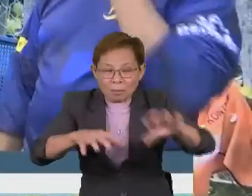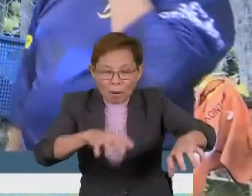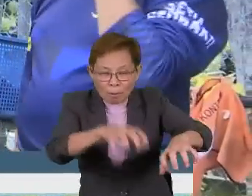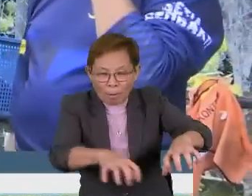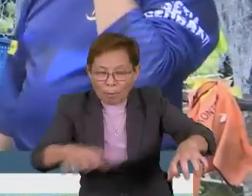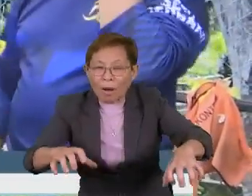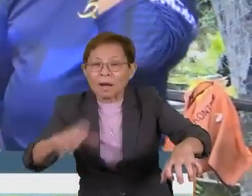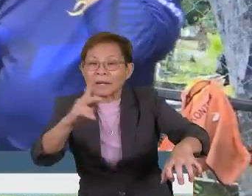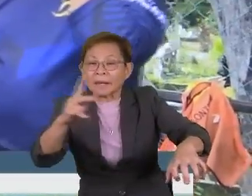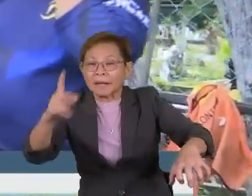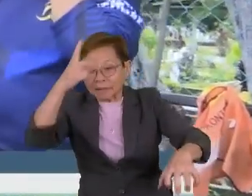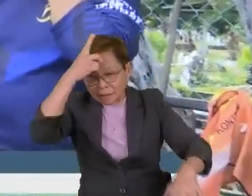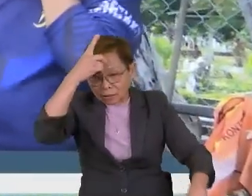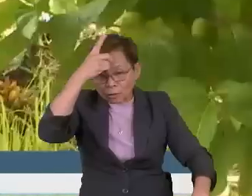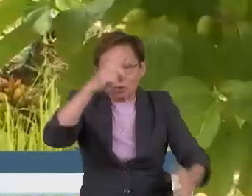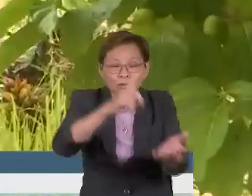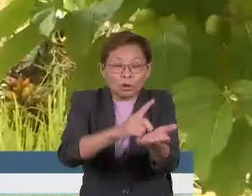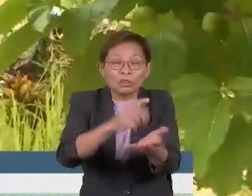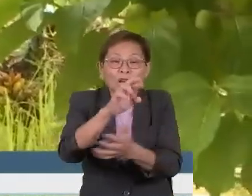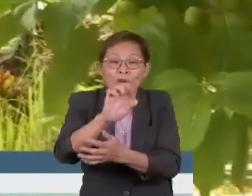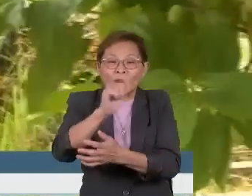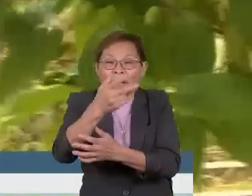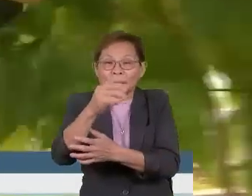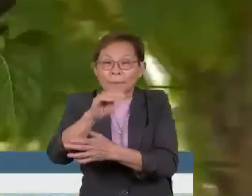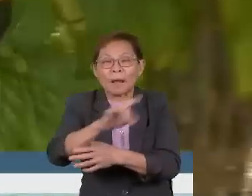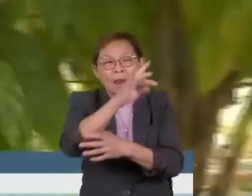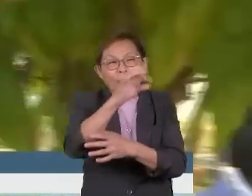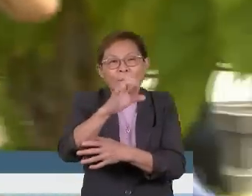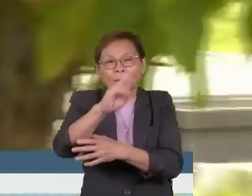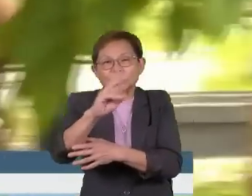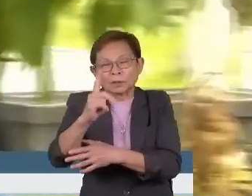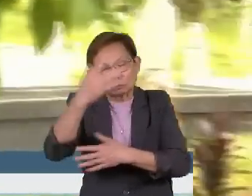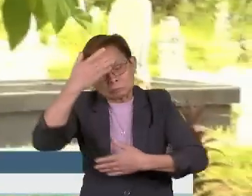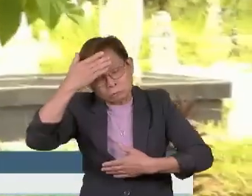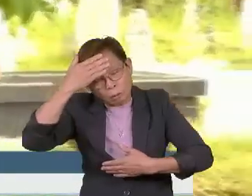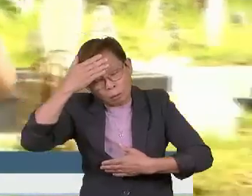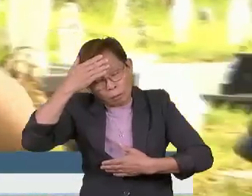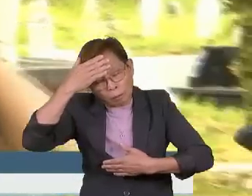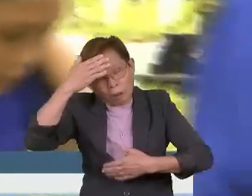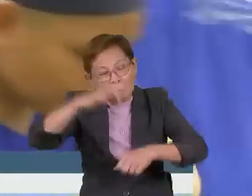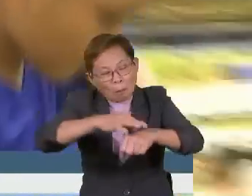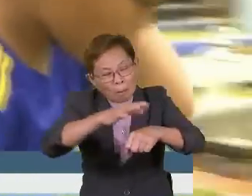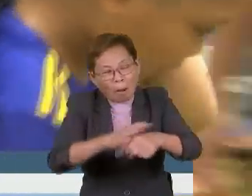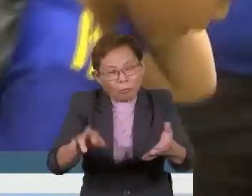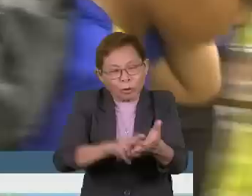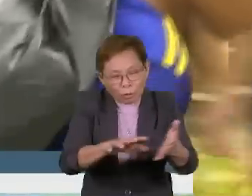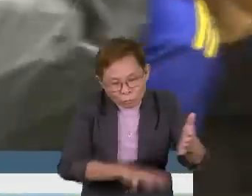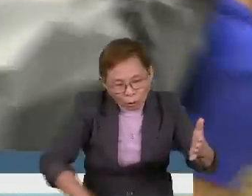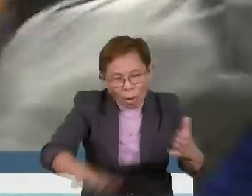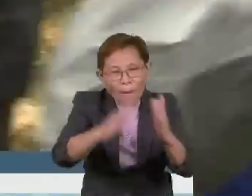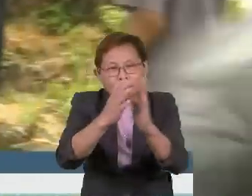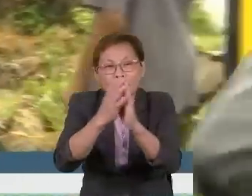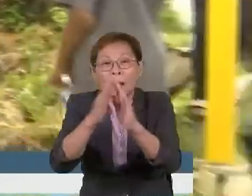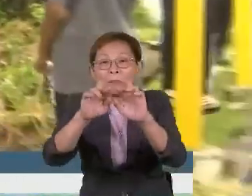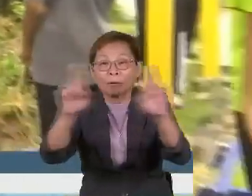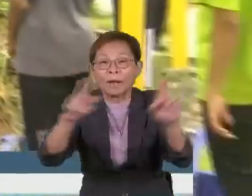Kota Kinabalu, Dr. Rahimah Rasali, sebanyak 861 kes demam dengi direkodkan di sekitar Bandaraya